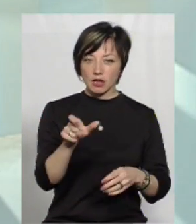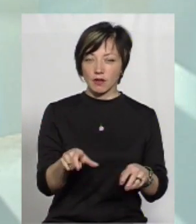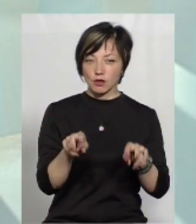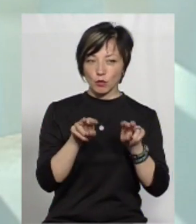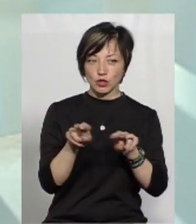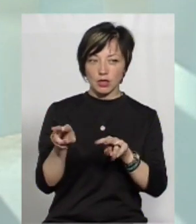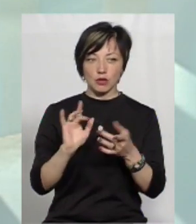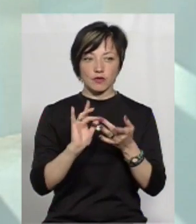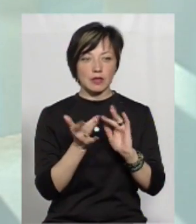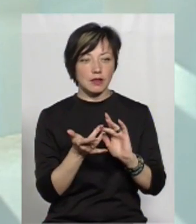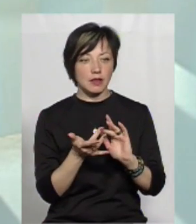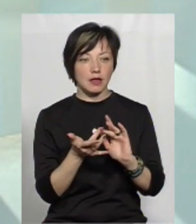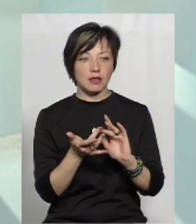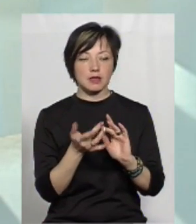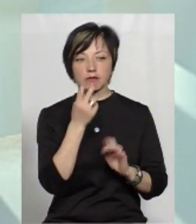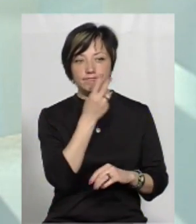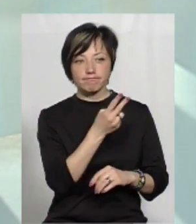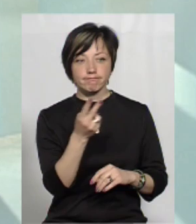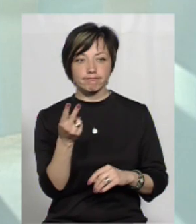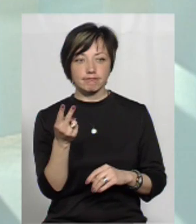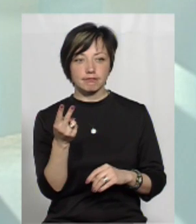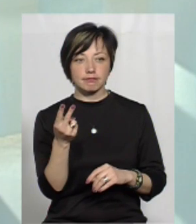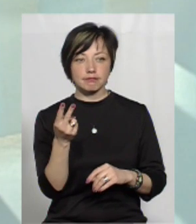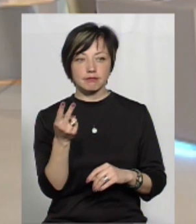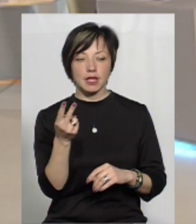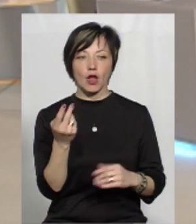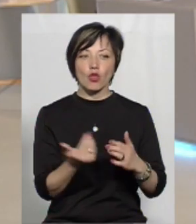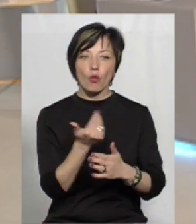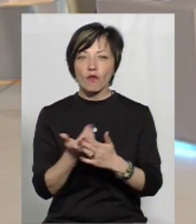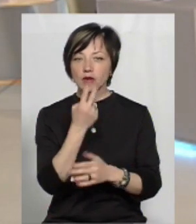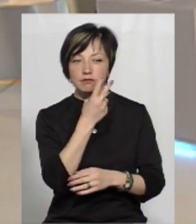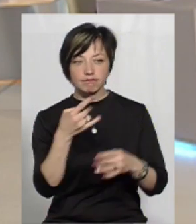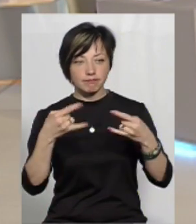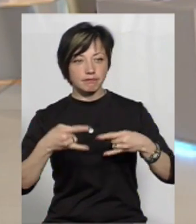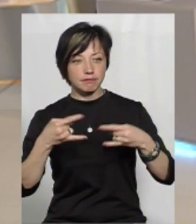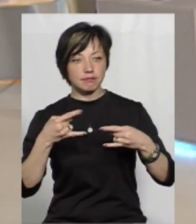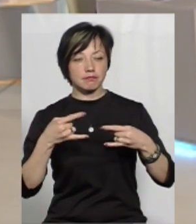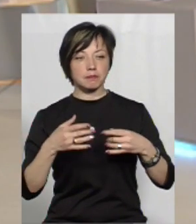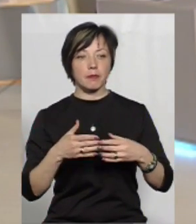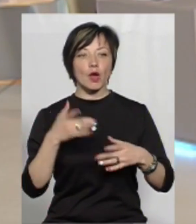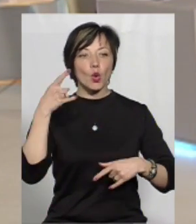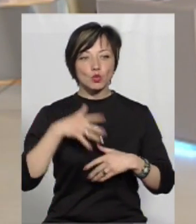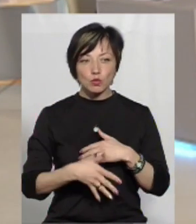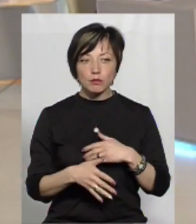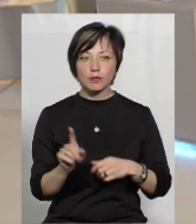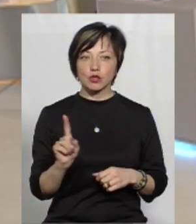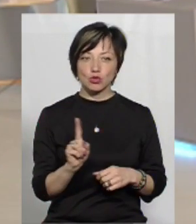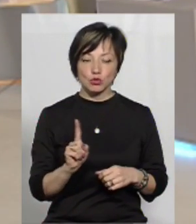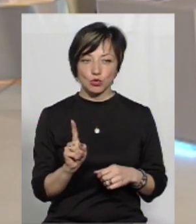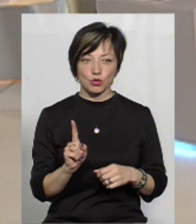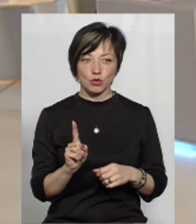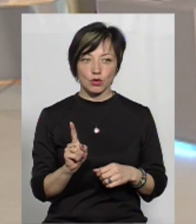спостерігаючи в інтернеті, за новинами по телебаченню, радіо, розуміє, що